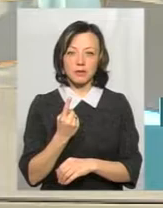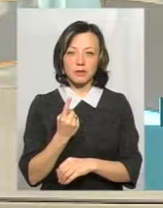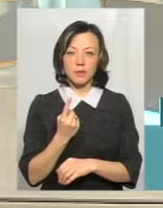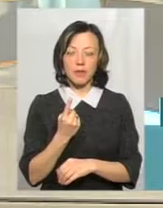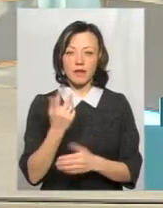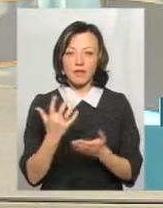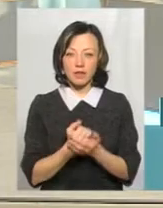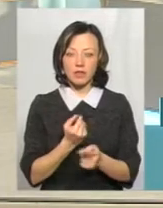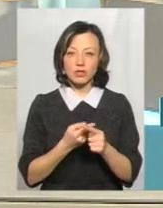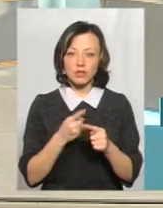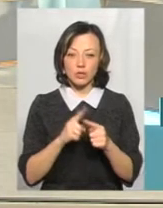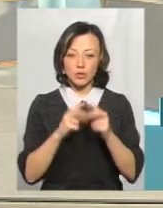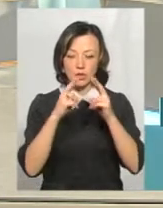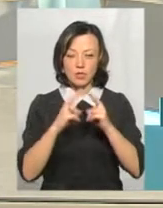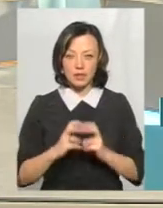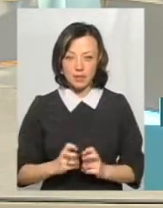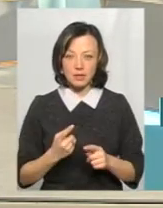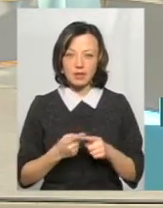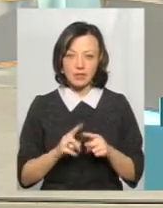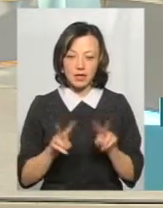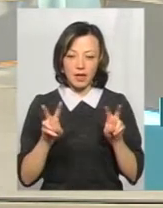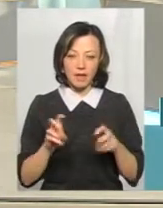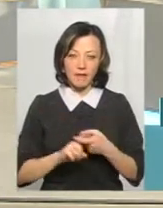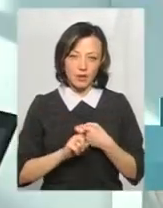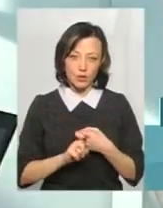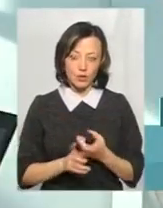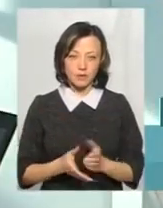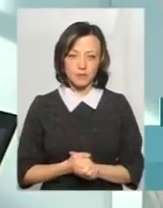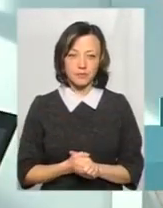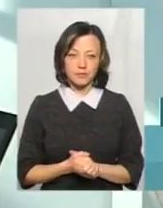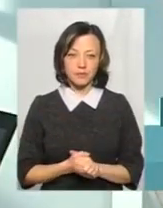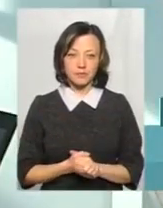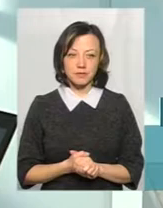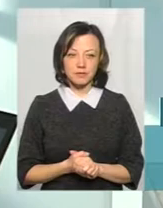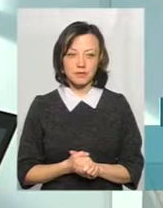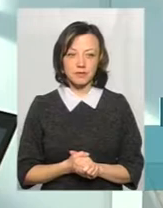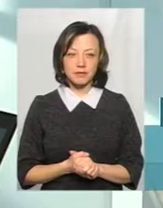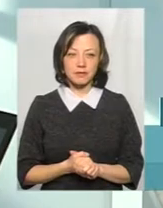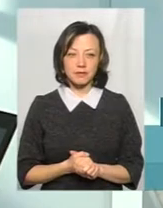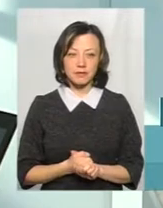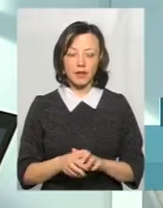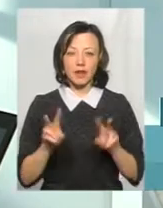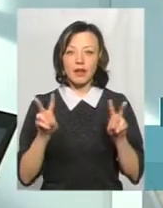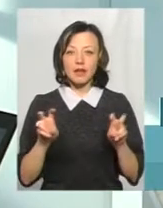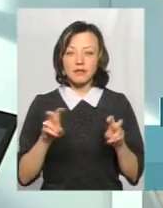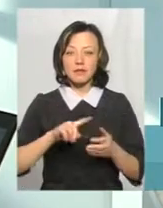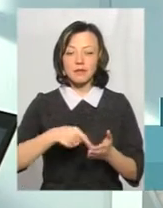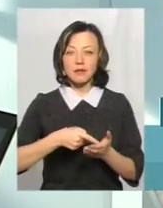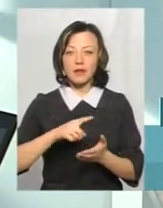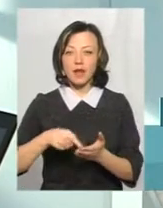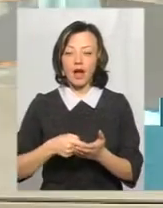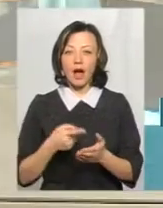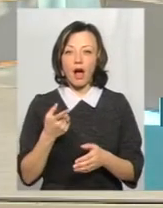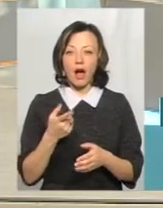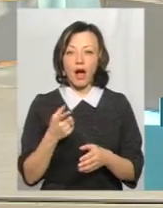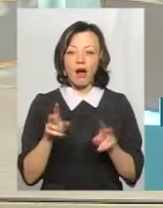дослідили цей вірус. Це значить тільки те. Це назви міст. А сам